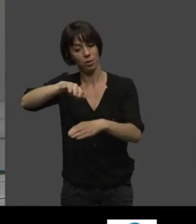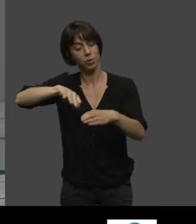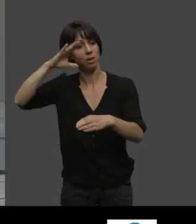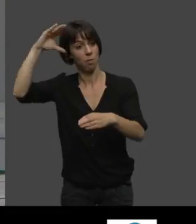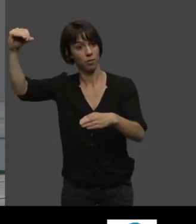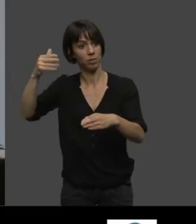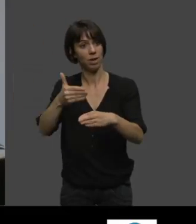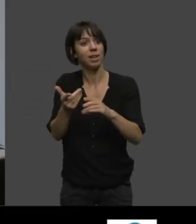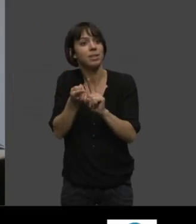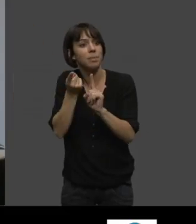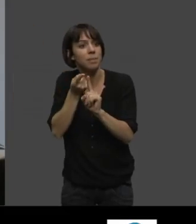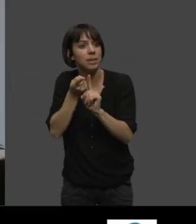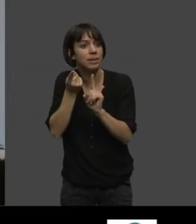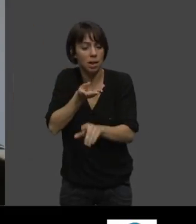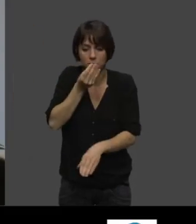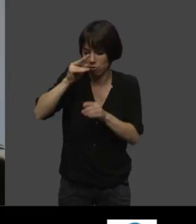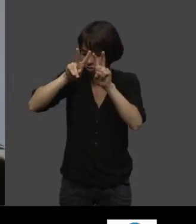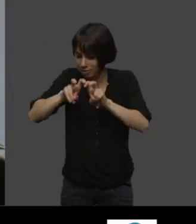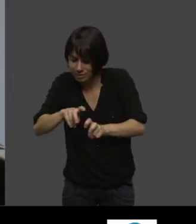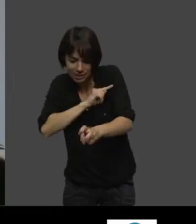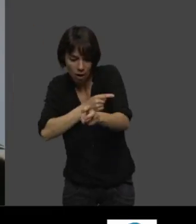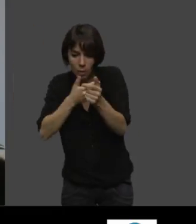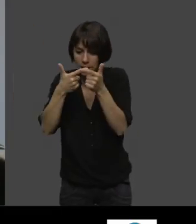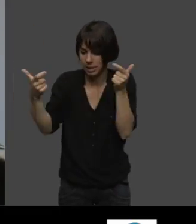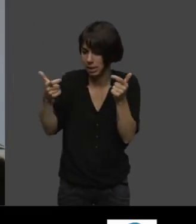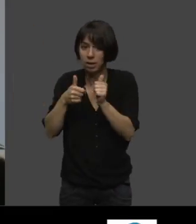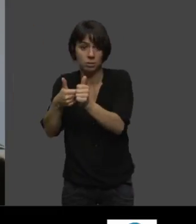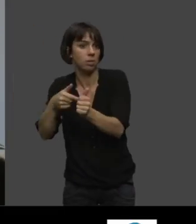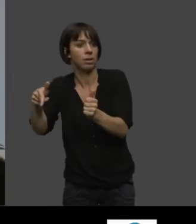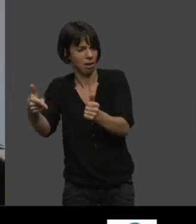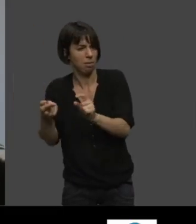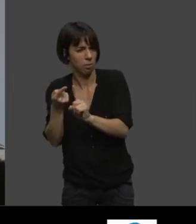ça paraît... Ça change tout. Ça change tout. Et tous les cuisiniers à la maison,